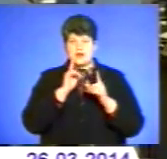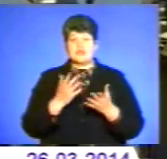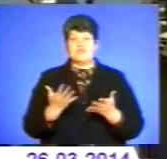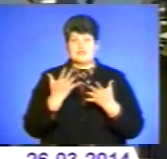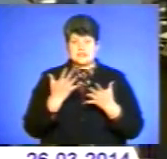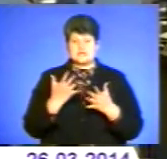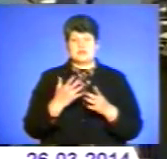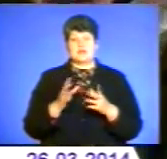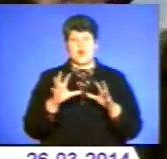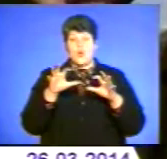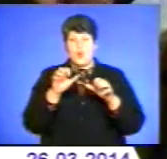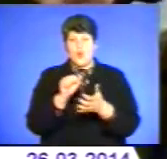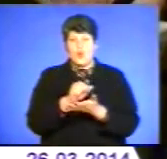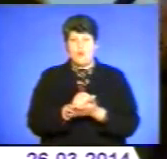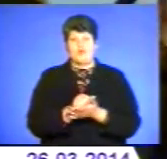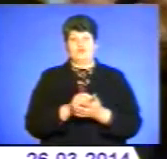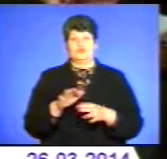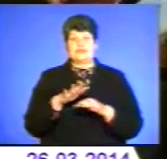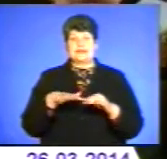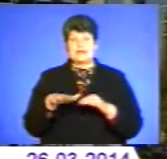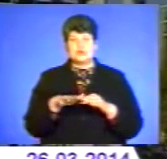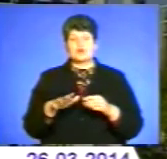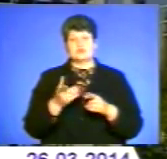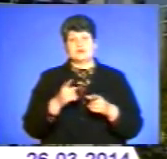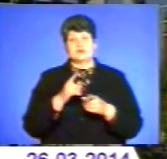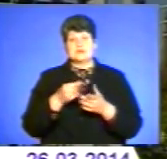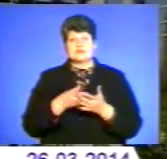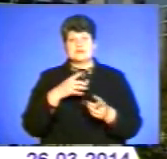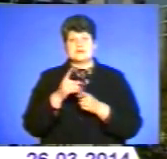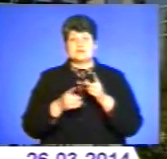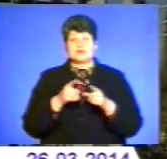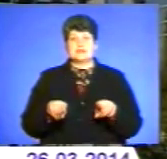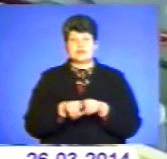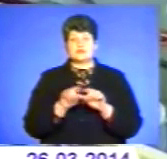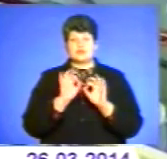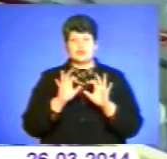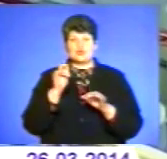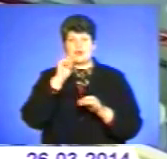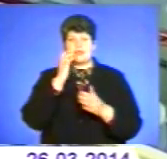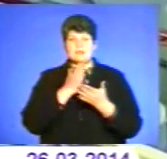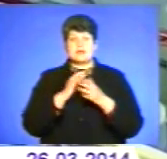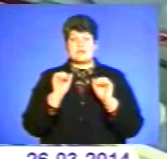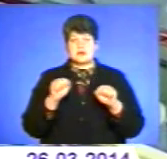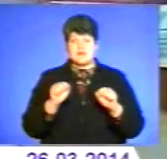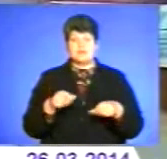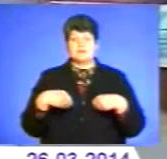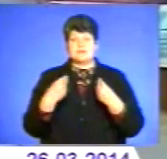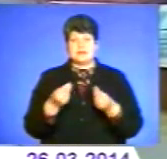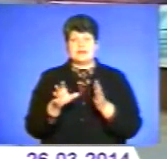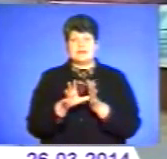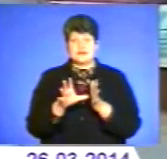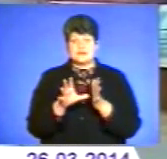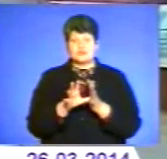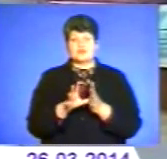окупованою територією, тарифи зміняться. Також він пояснив, що Україна має право зупинити постачання електроенергії до Криму,